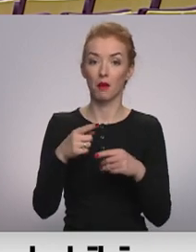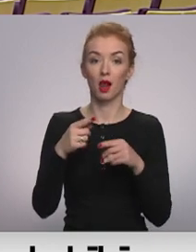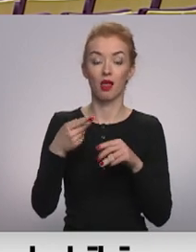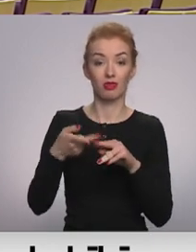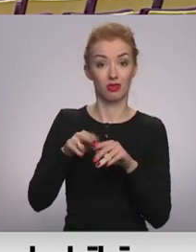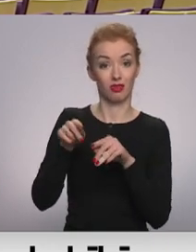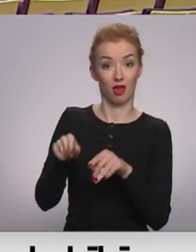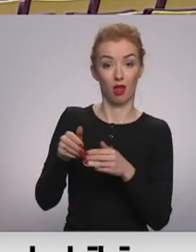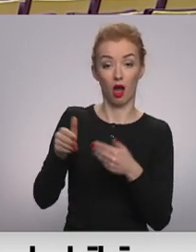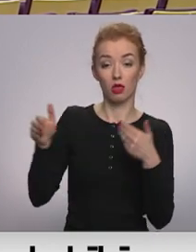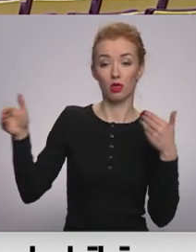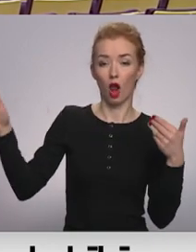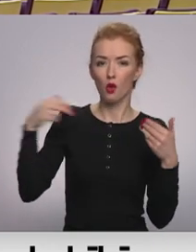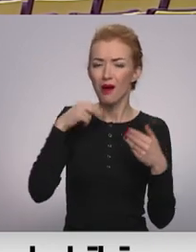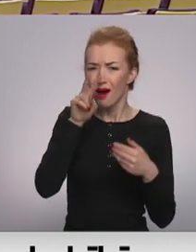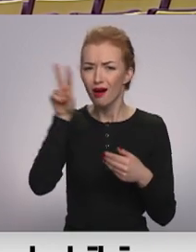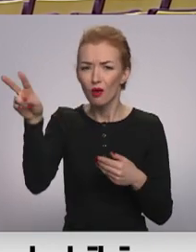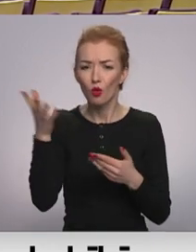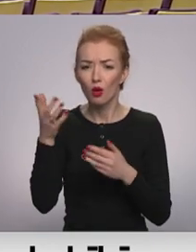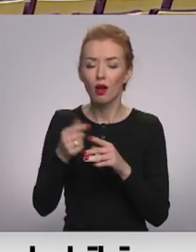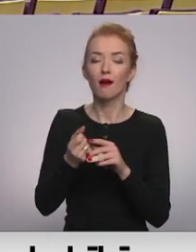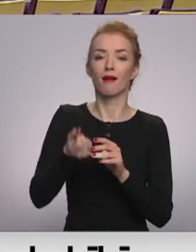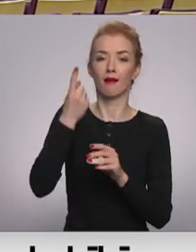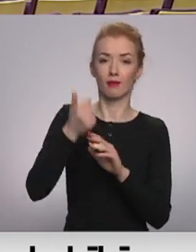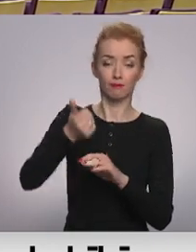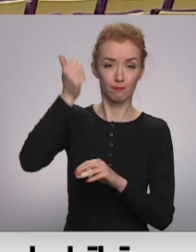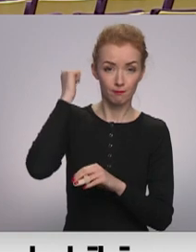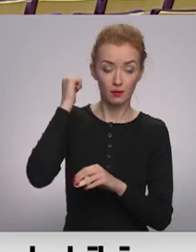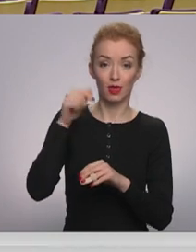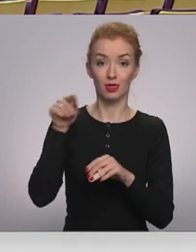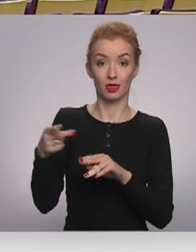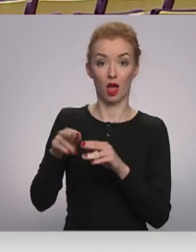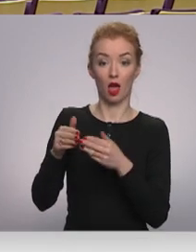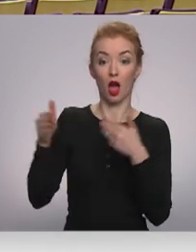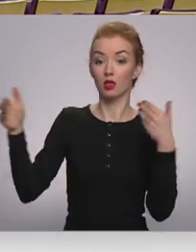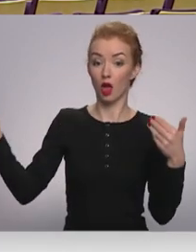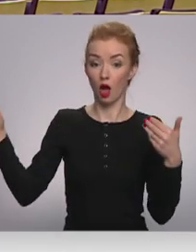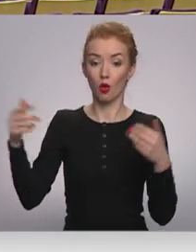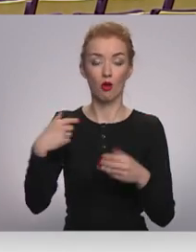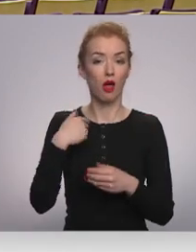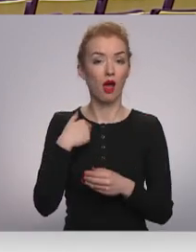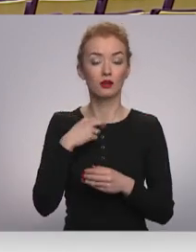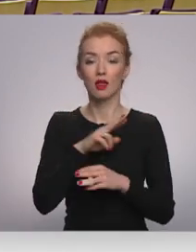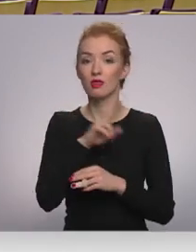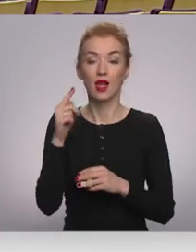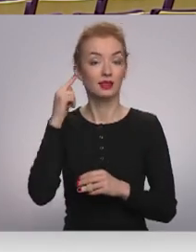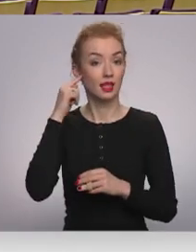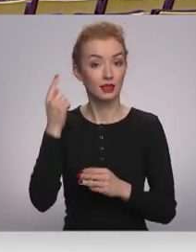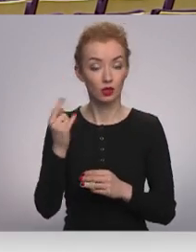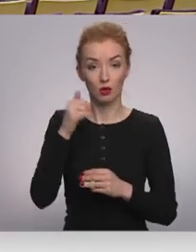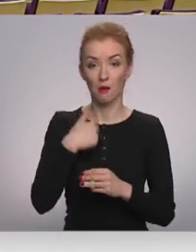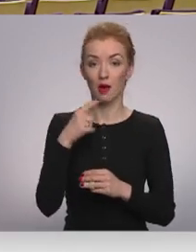atālimā, es paskatīšos, kur jūs esat, parasti es cilvēku šādā atālimā nesa dzirdu, jo man ir